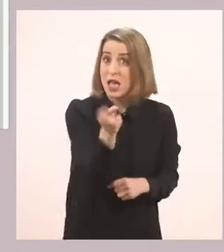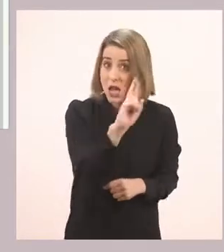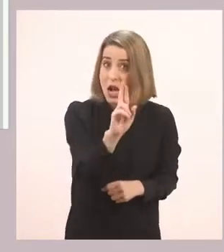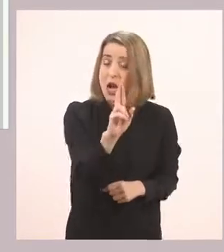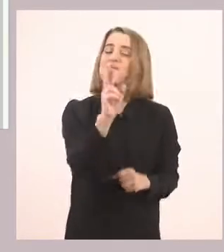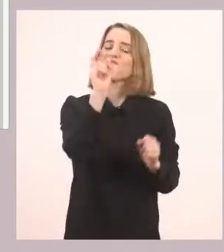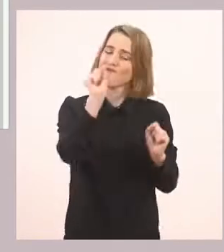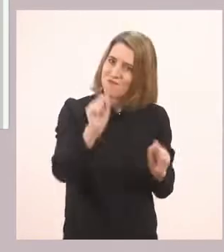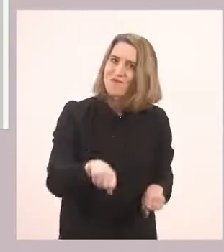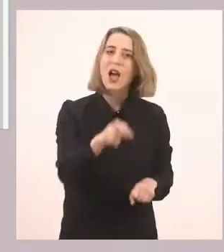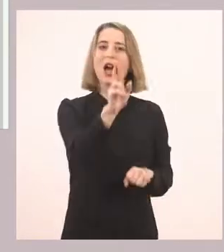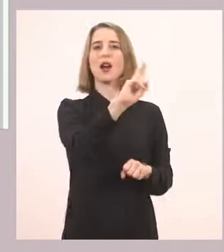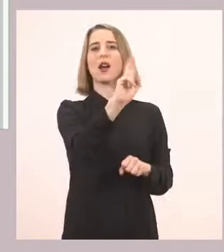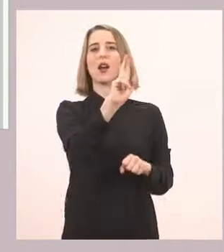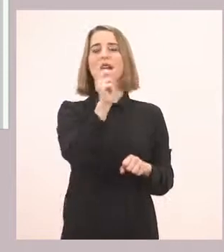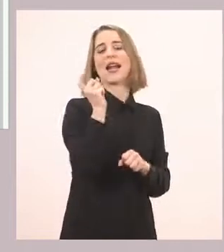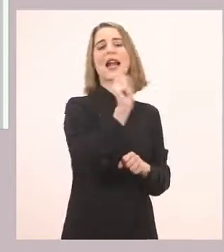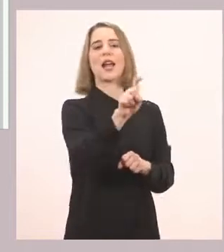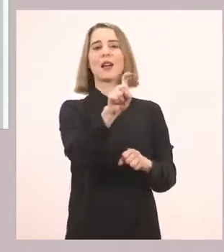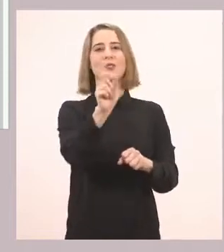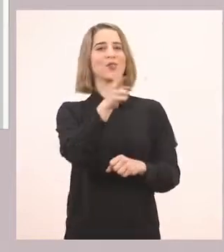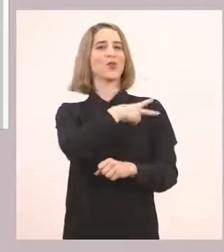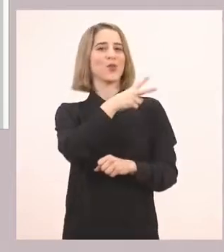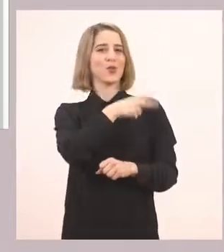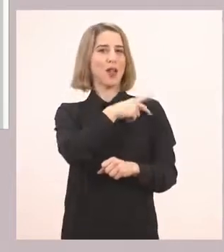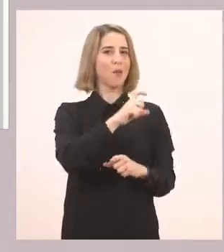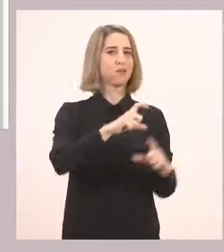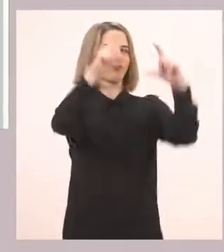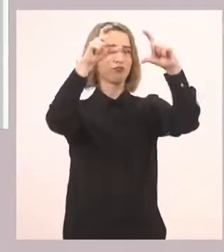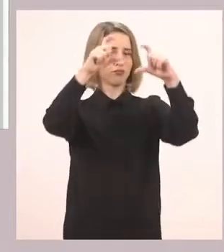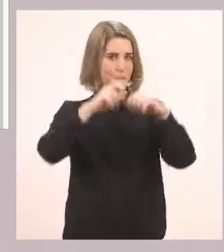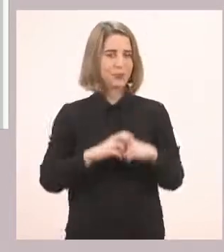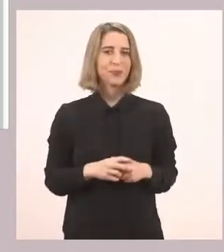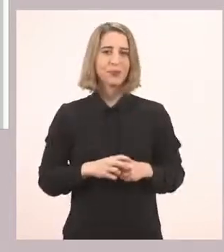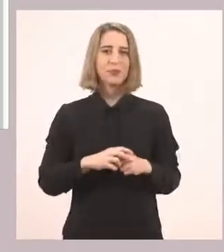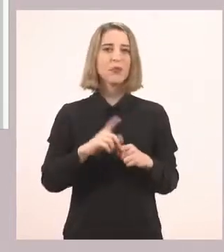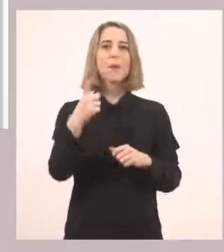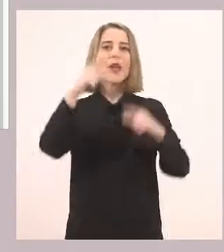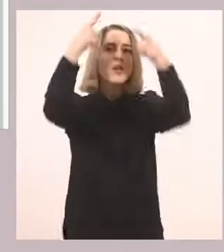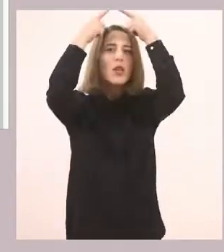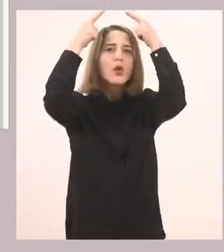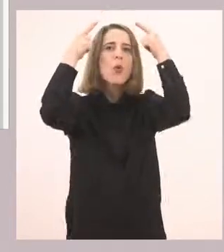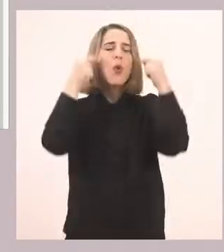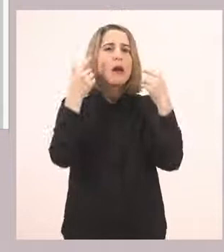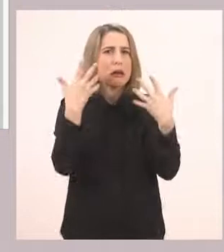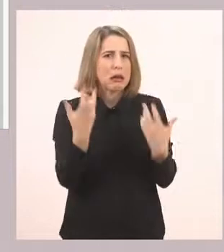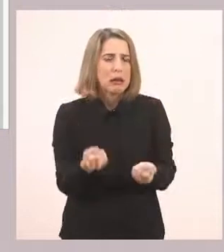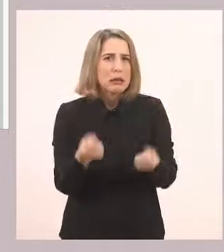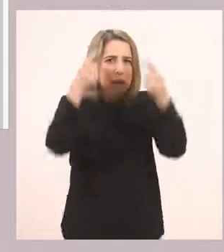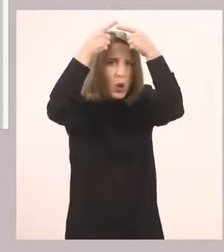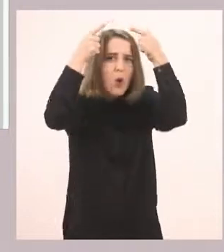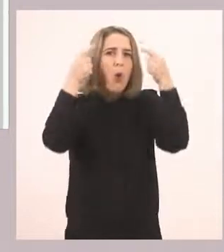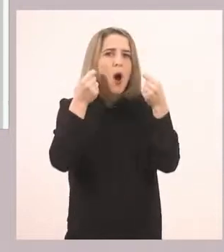Ακούω. Σωστό μας λέει. Μετά η Ιωάννα. Ακούω μέσα ρ.